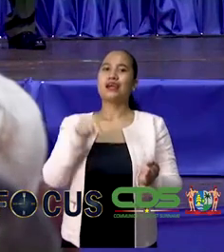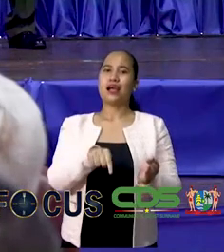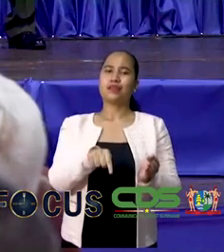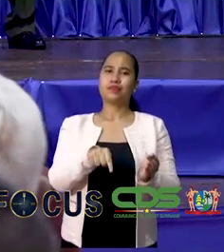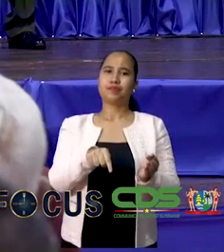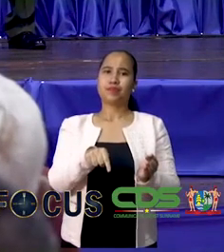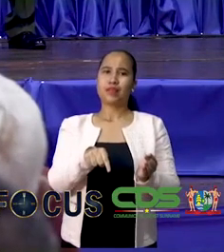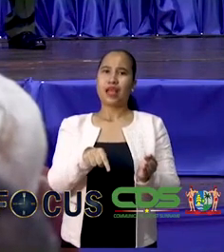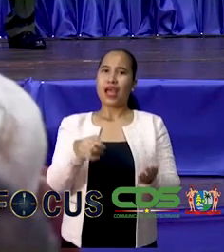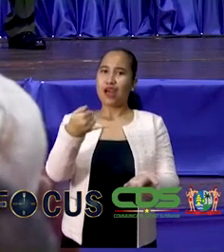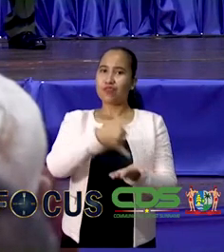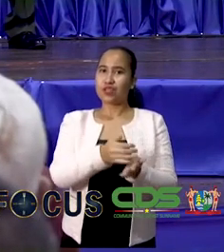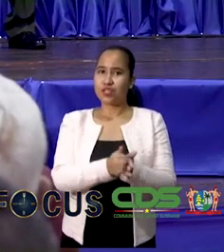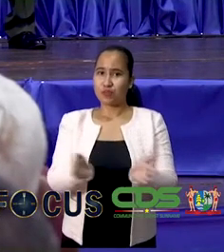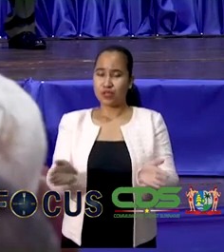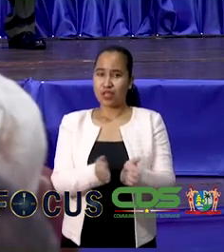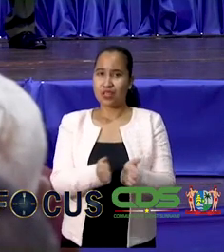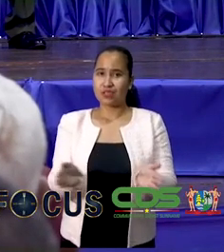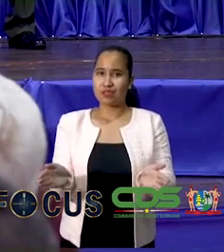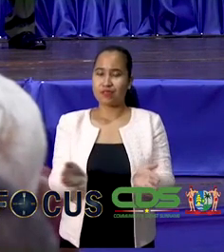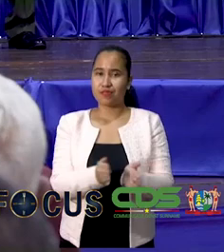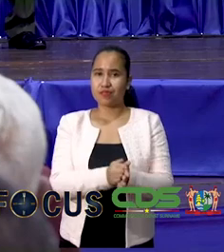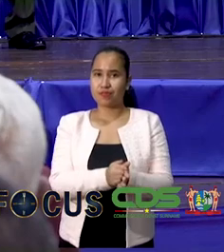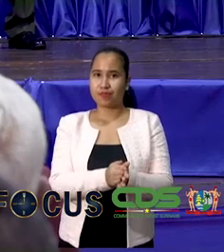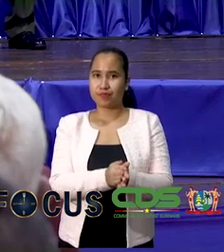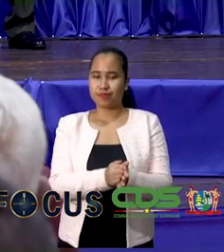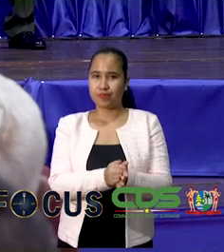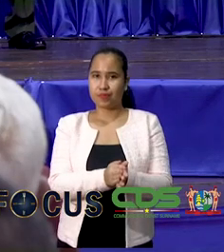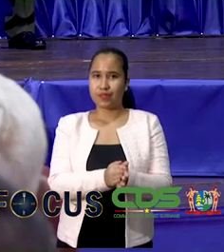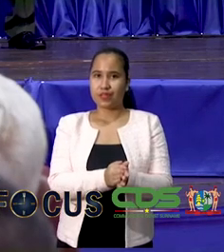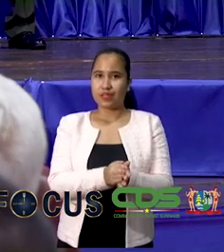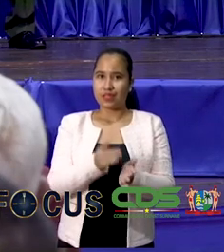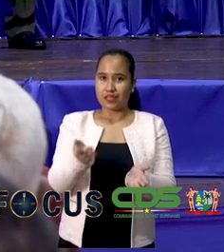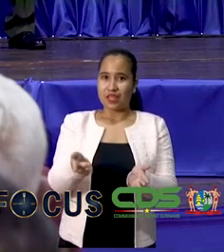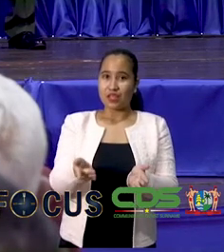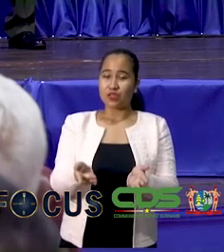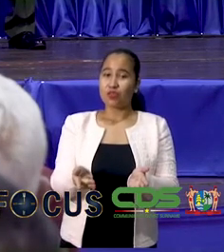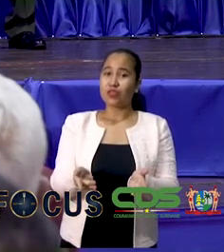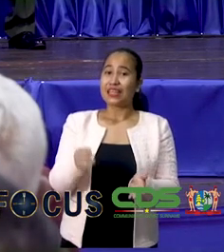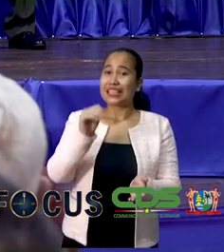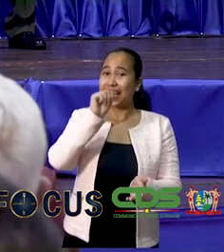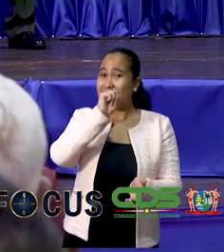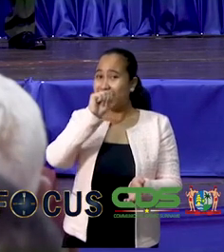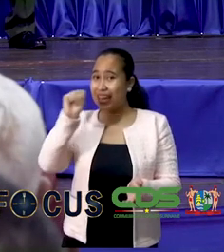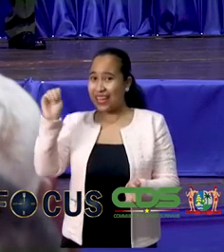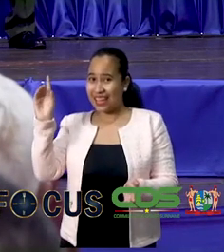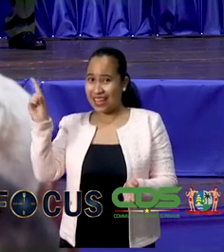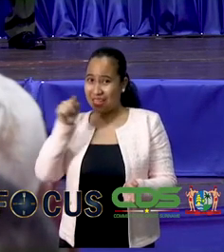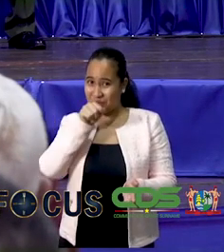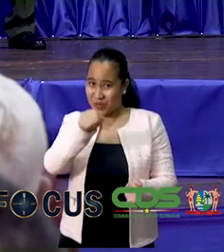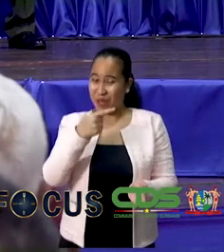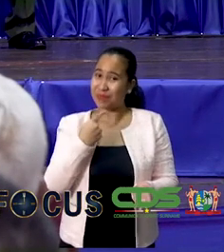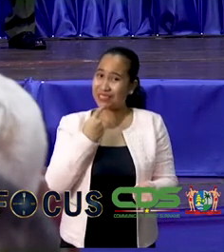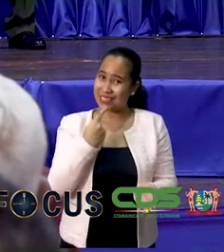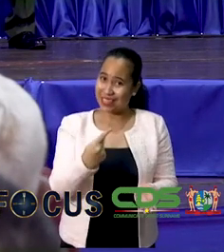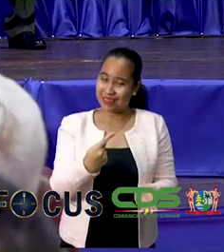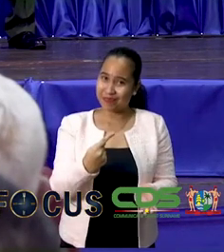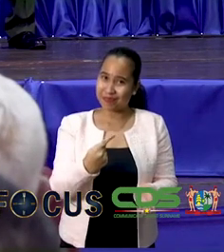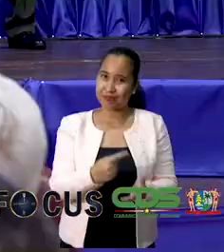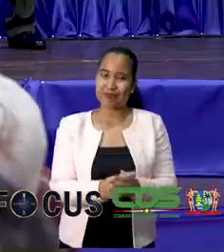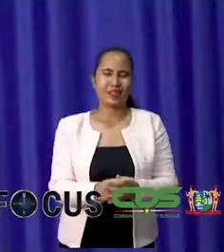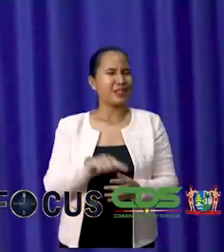het verkiezingsproces volgt ook uit de eed die u aflegt. Het gaat in de eed niet alleen